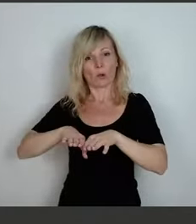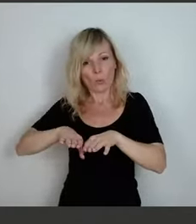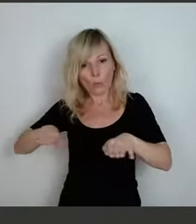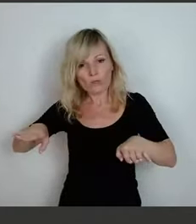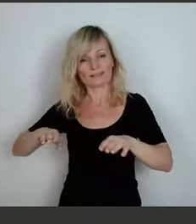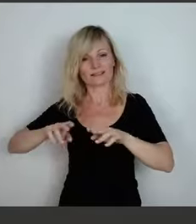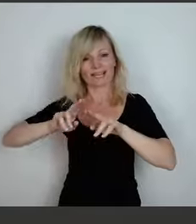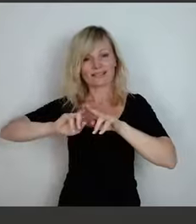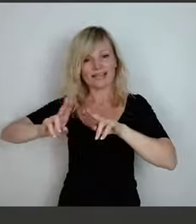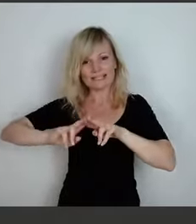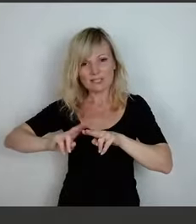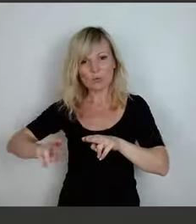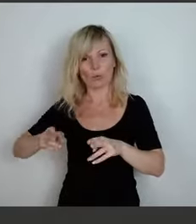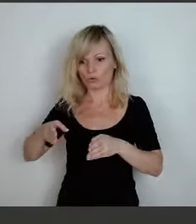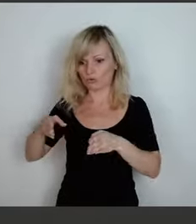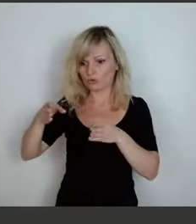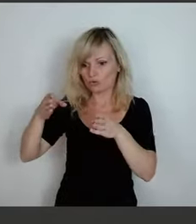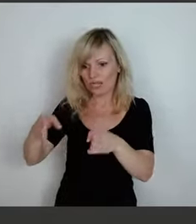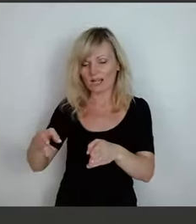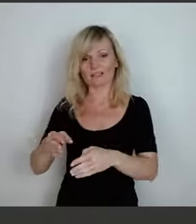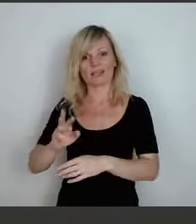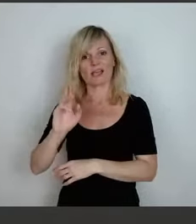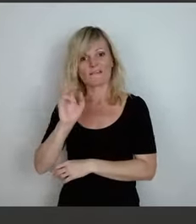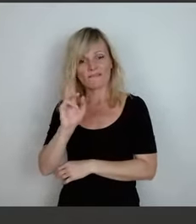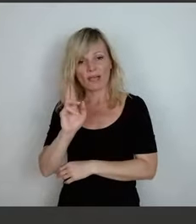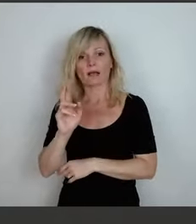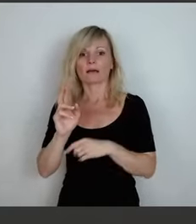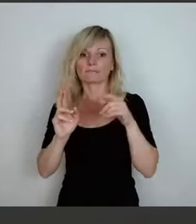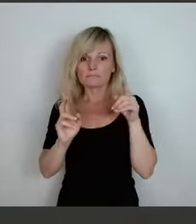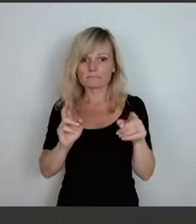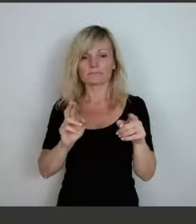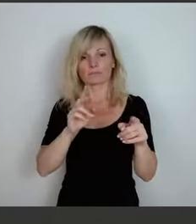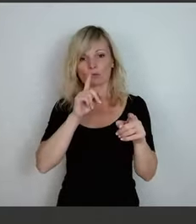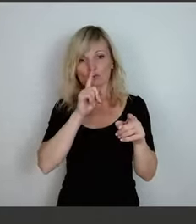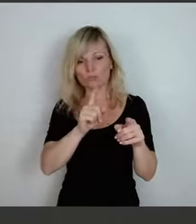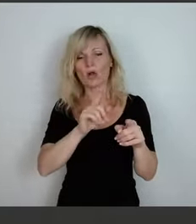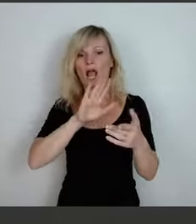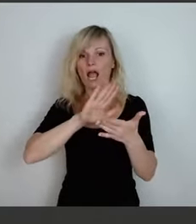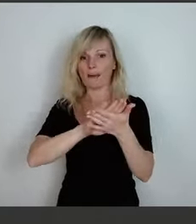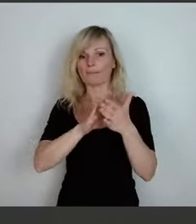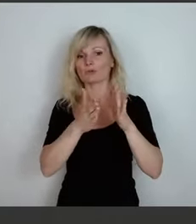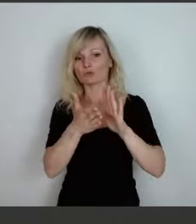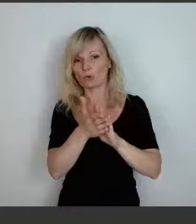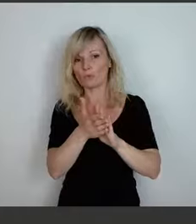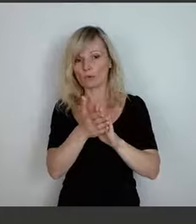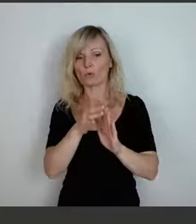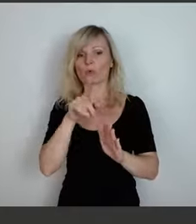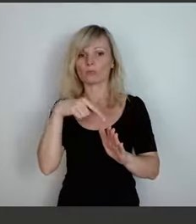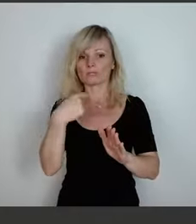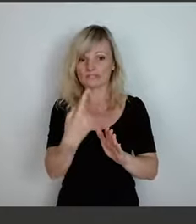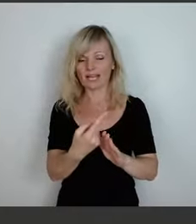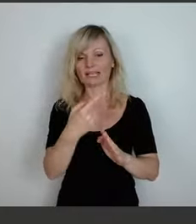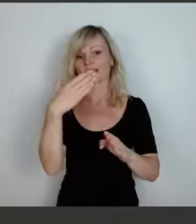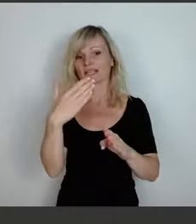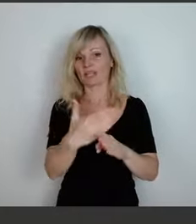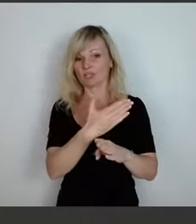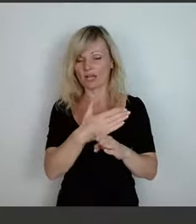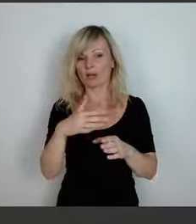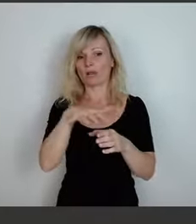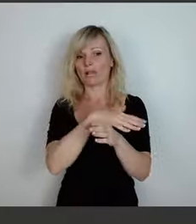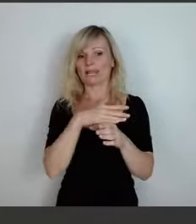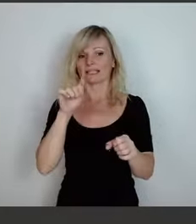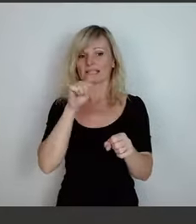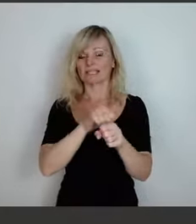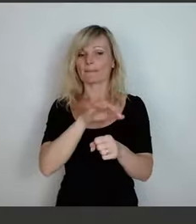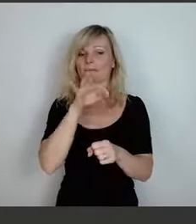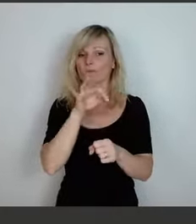Straßen erfolgt, kann nur in Abstimmung und nach Entscheidung des Laushöf, also des Landesamtes für Straßen und Verkehr,